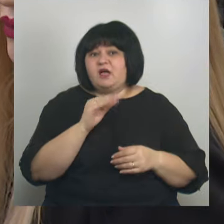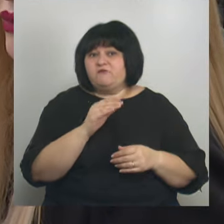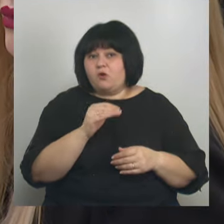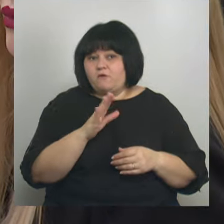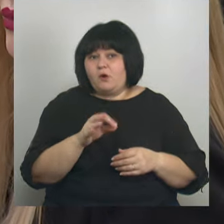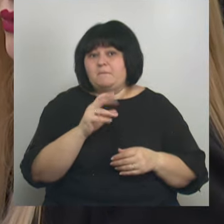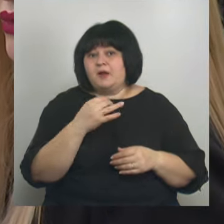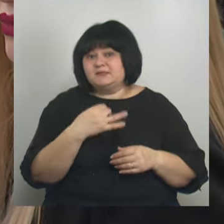микрорайоне Восточный. Редактор субтитров.Семкин